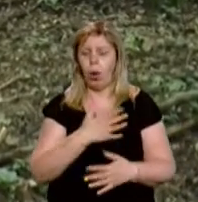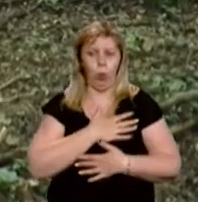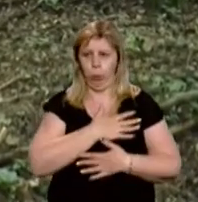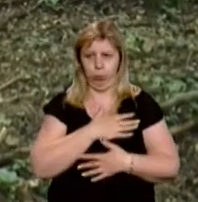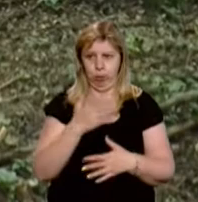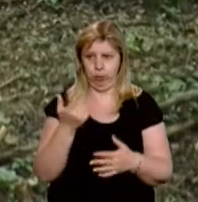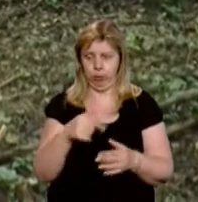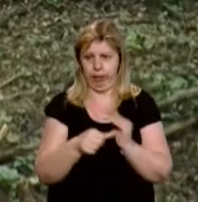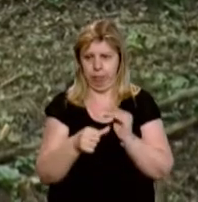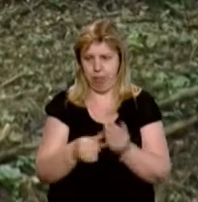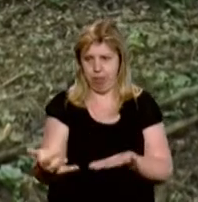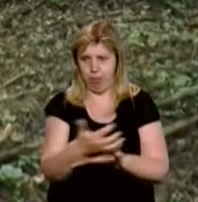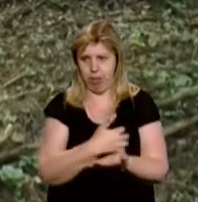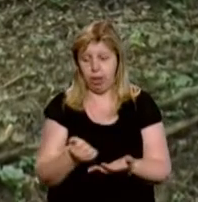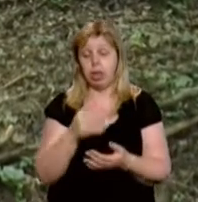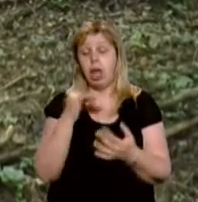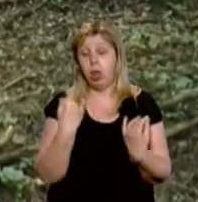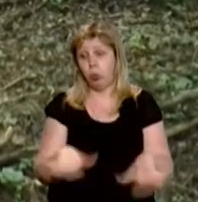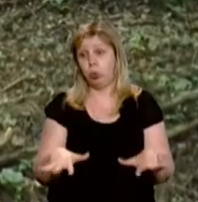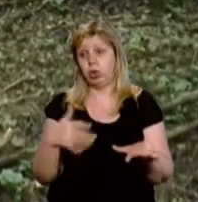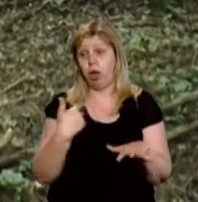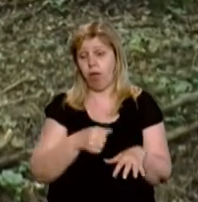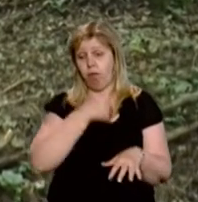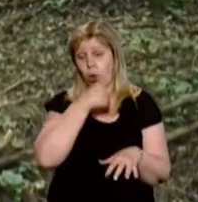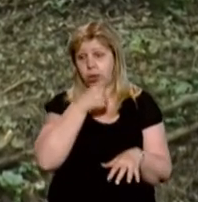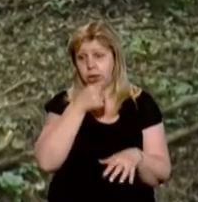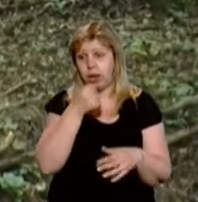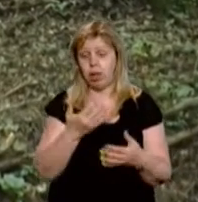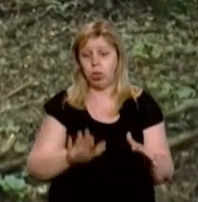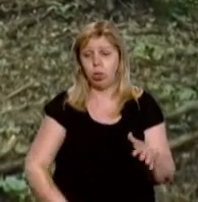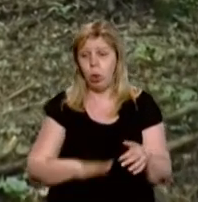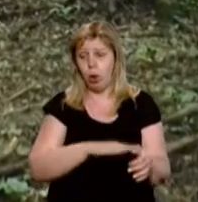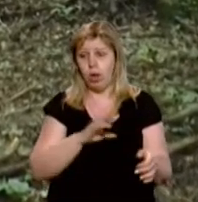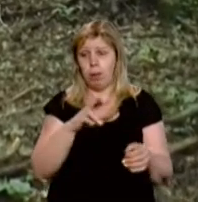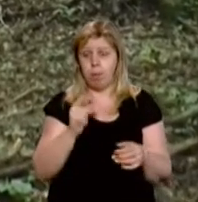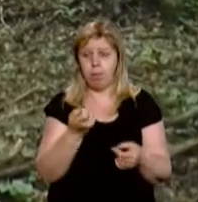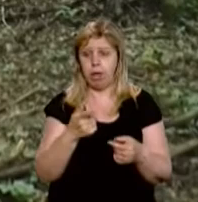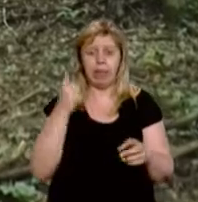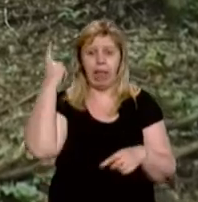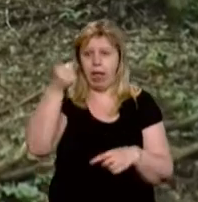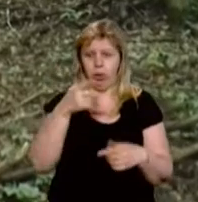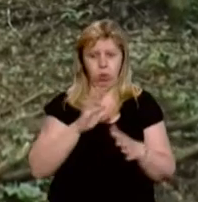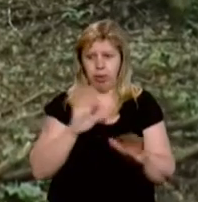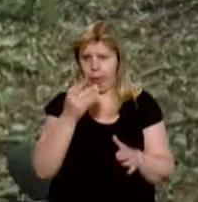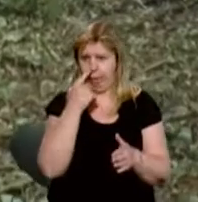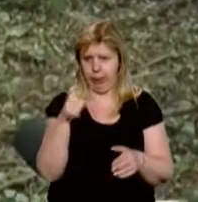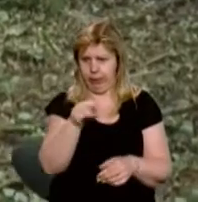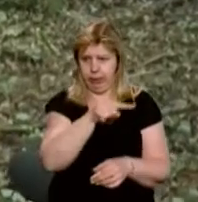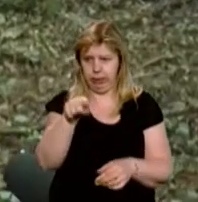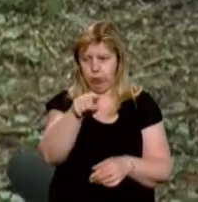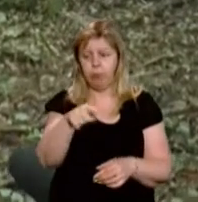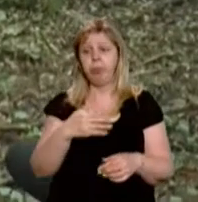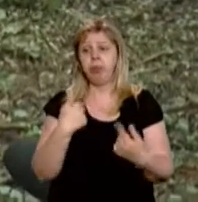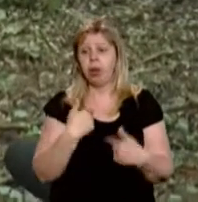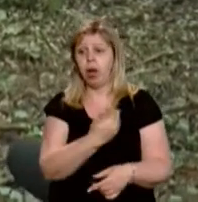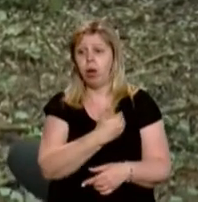гриби збирати, але вже возраст, вже ноги мало, та вже далеко не йду, а ближче. Я ходив